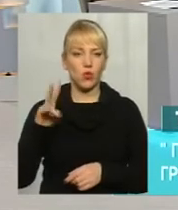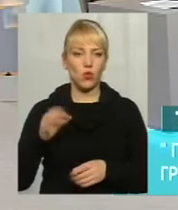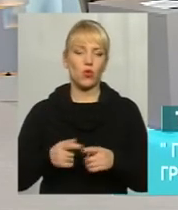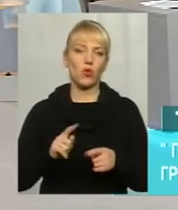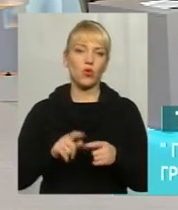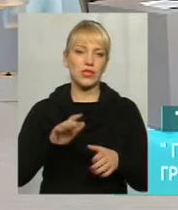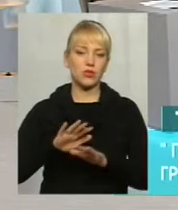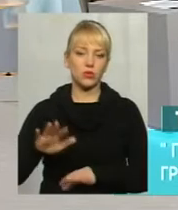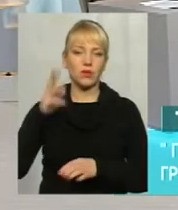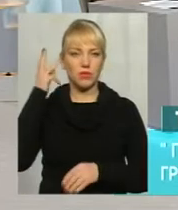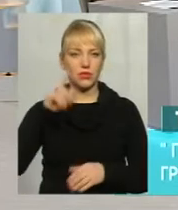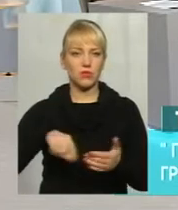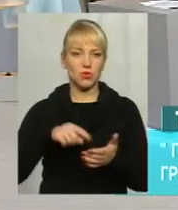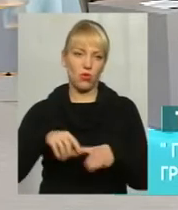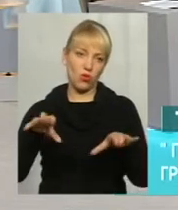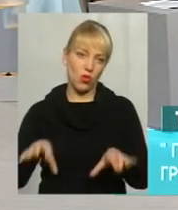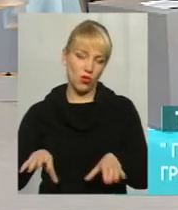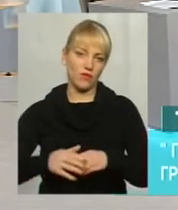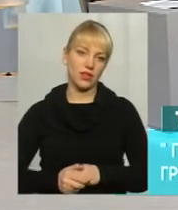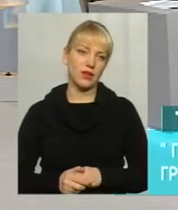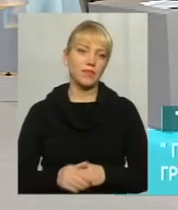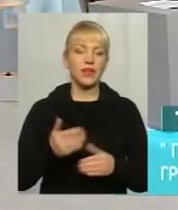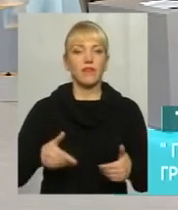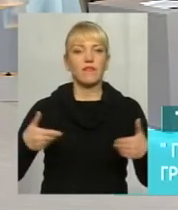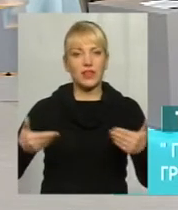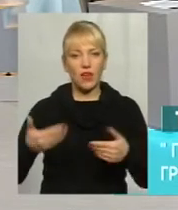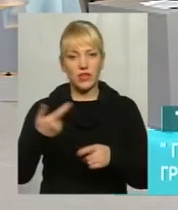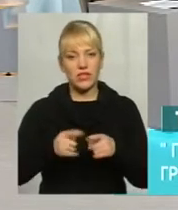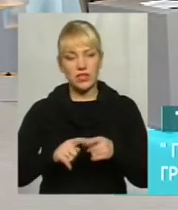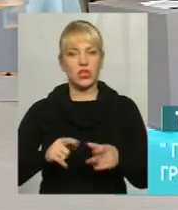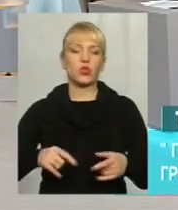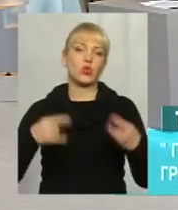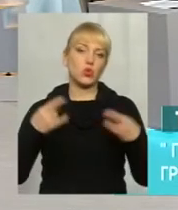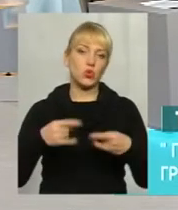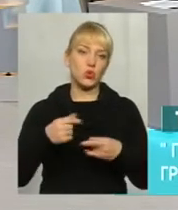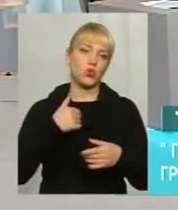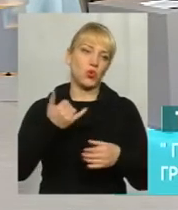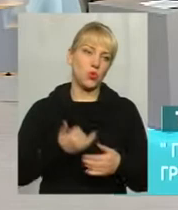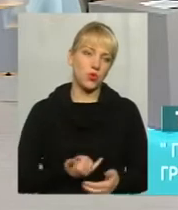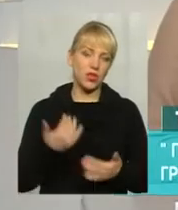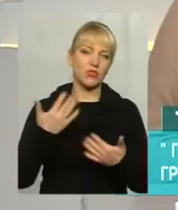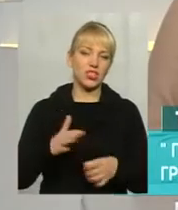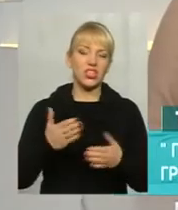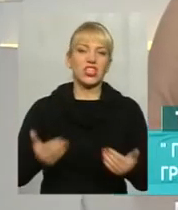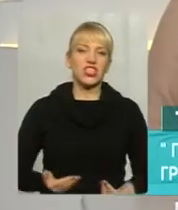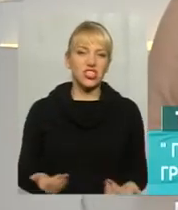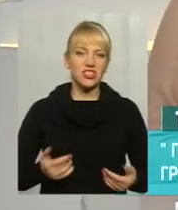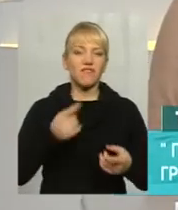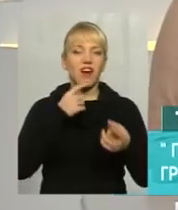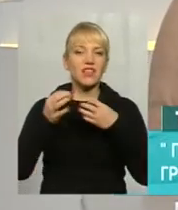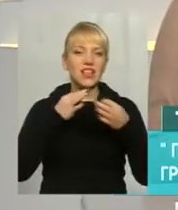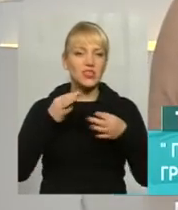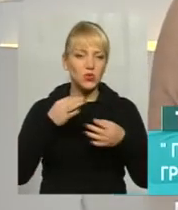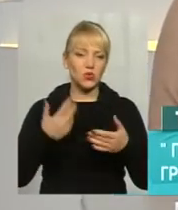Заступник Хмельницького міського голови. Вітаю вас у цій студії. В нас вже така жива дискусія ще до ефіру почалася.